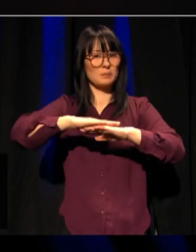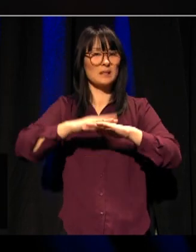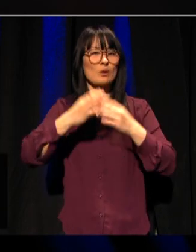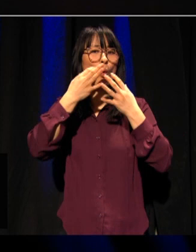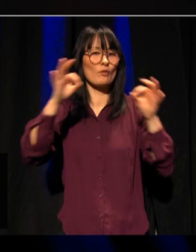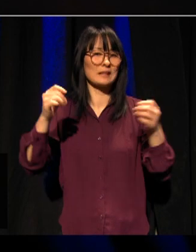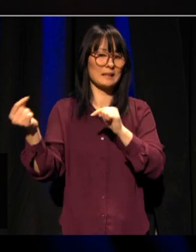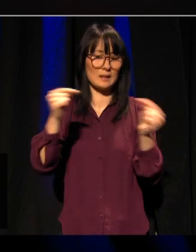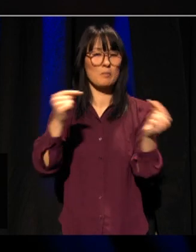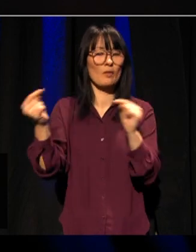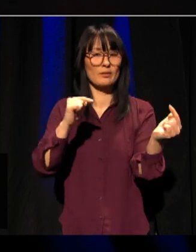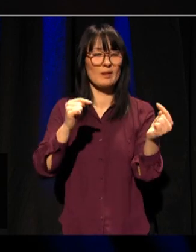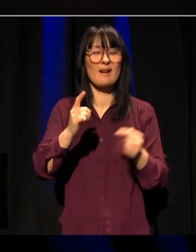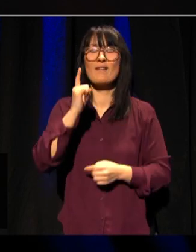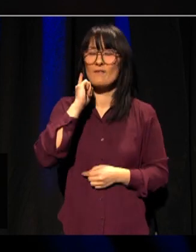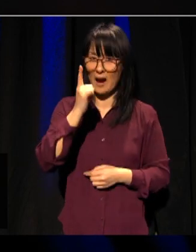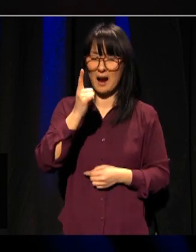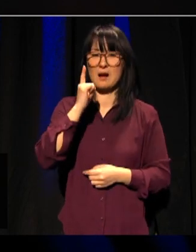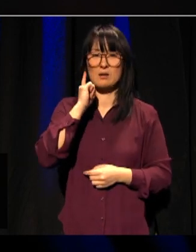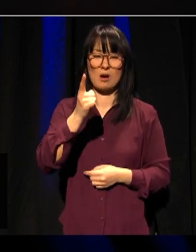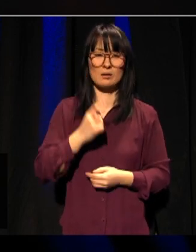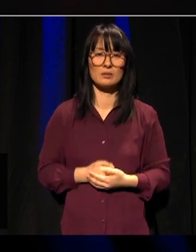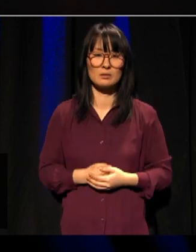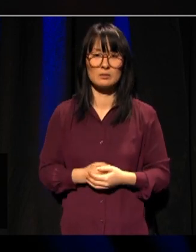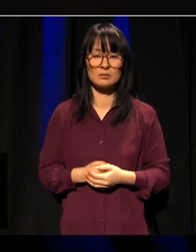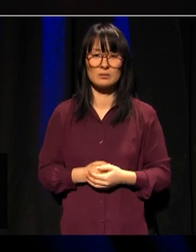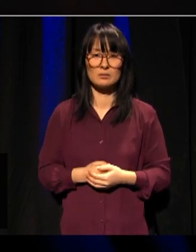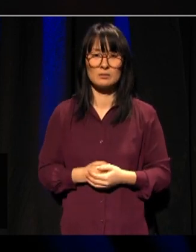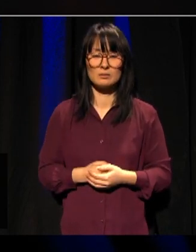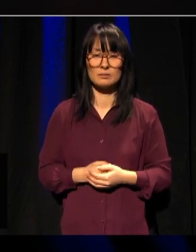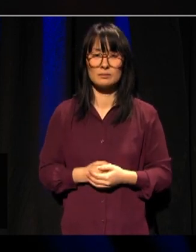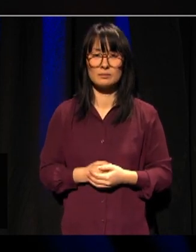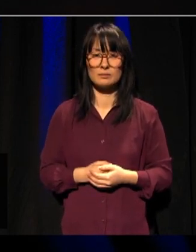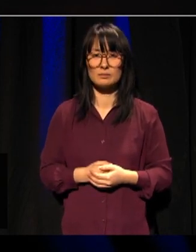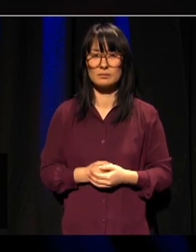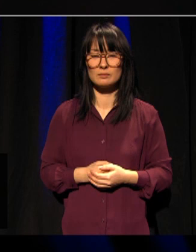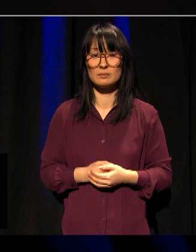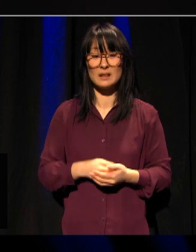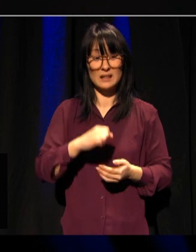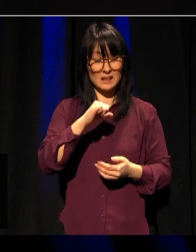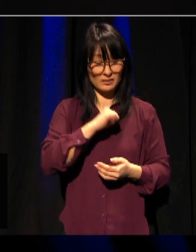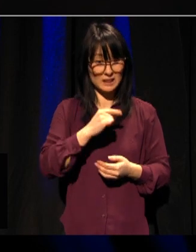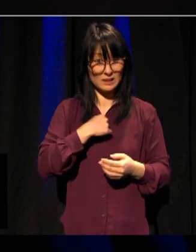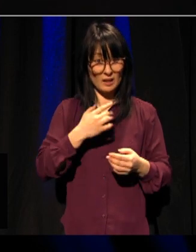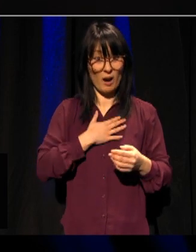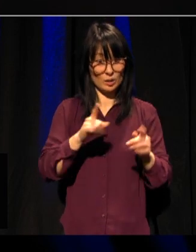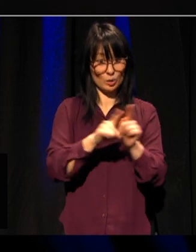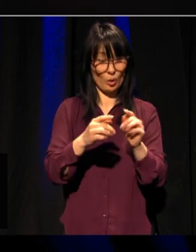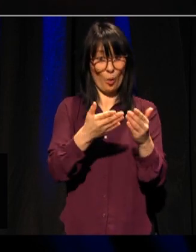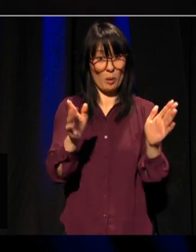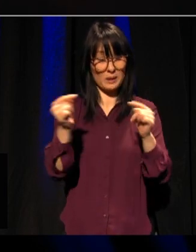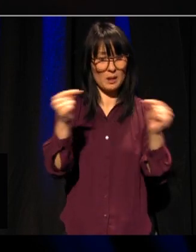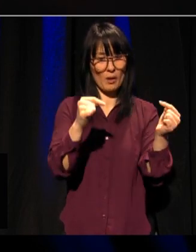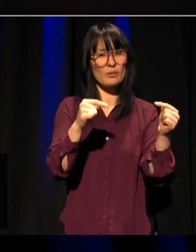hver eneste dag. Det er også et bidrag til å hegne om demokratiet.